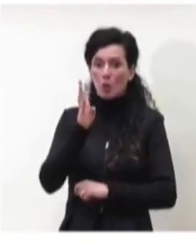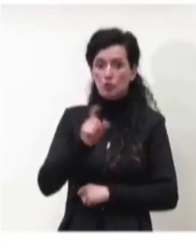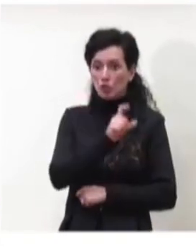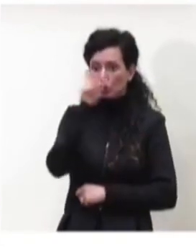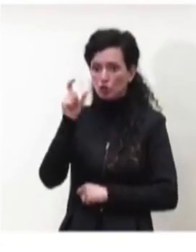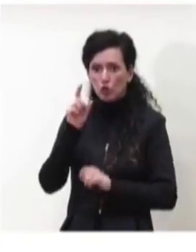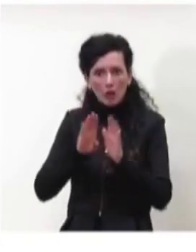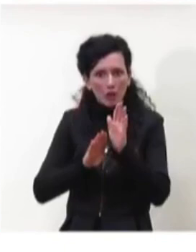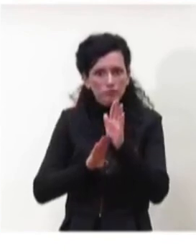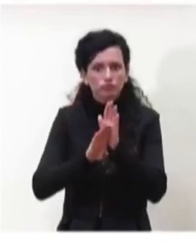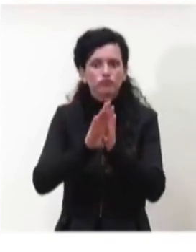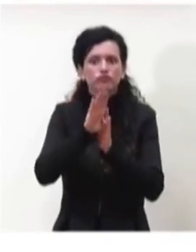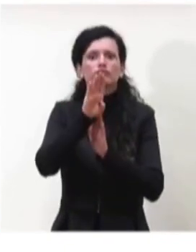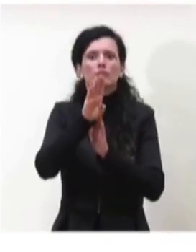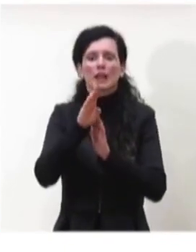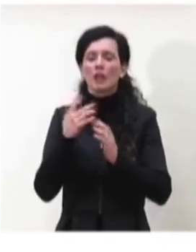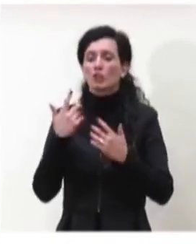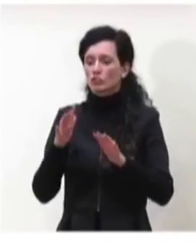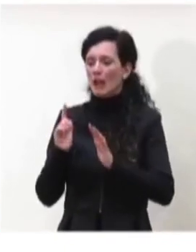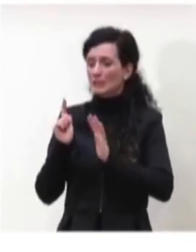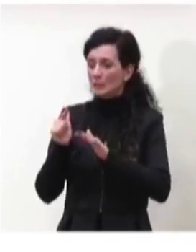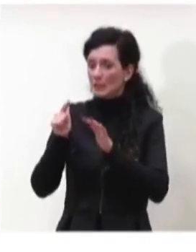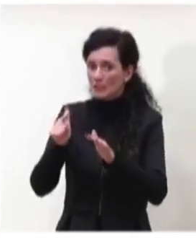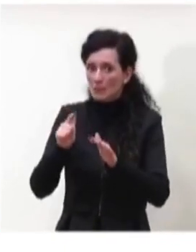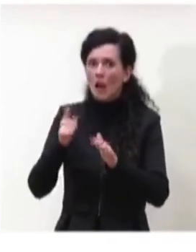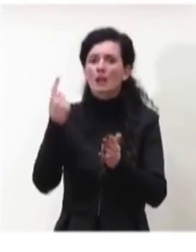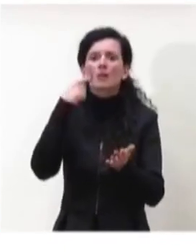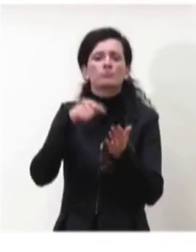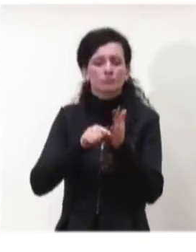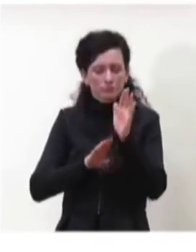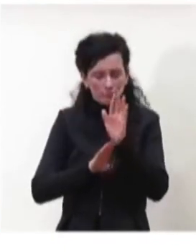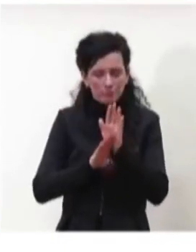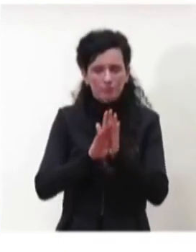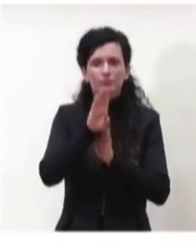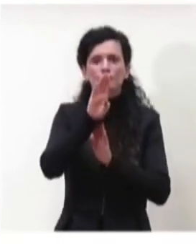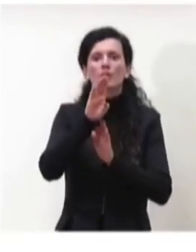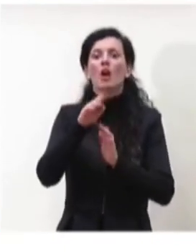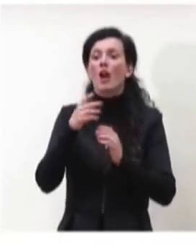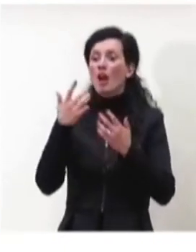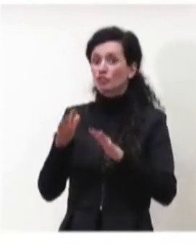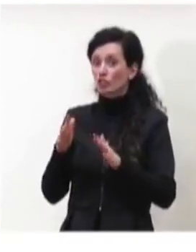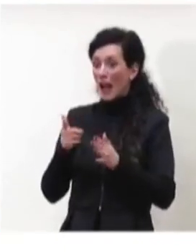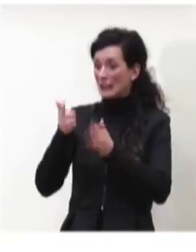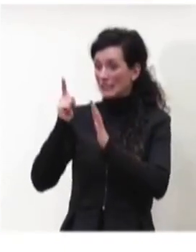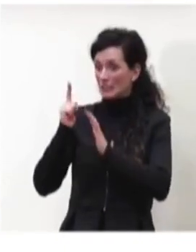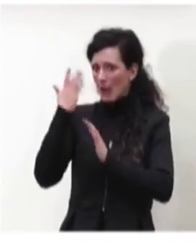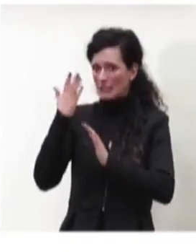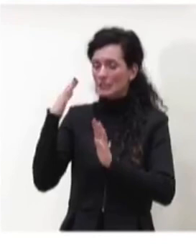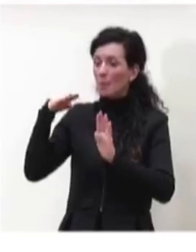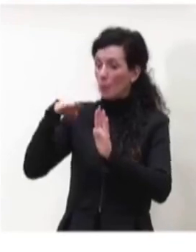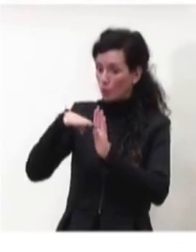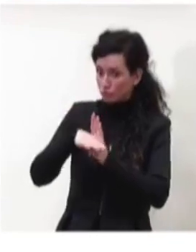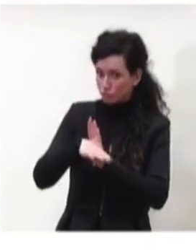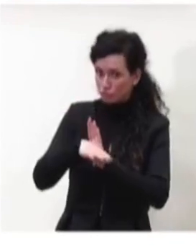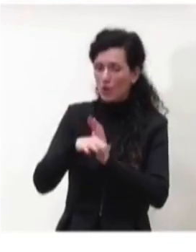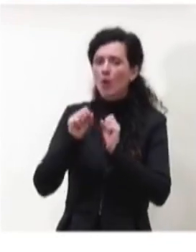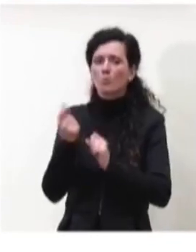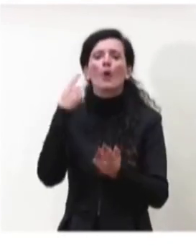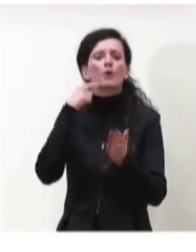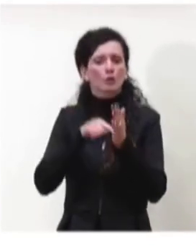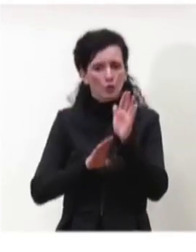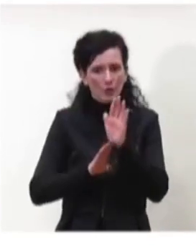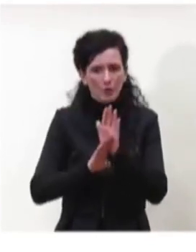alcune settimane di decrescita e anche aumenta l'impatto sui servizi